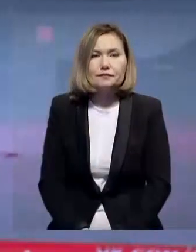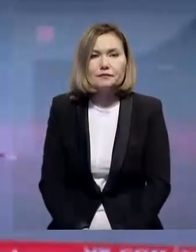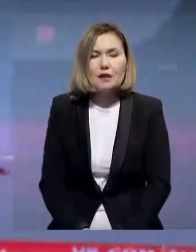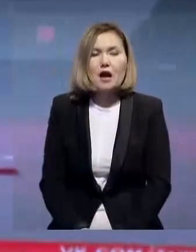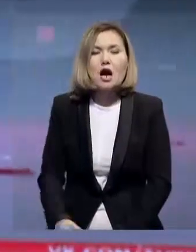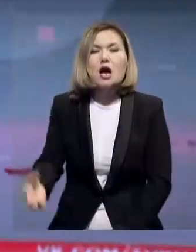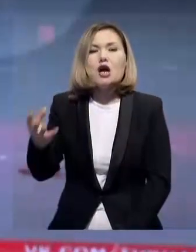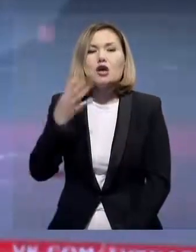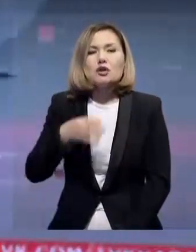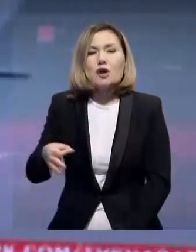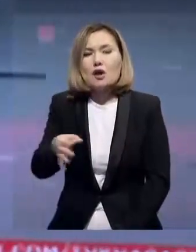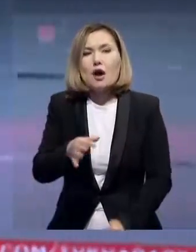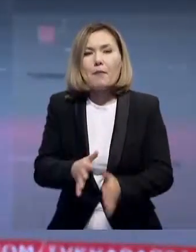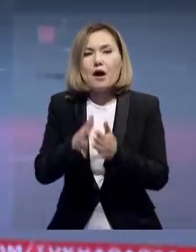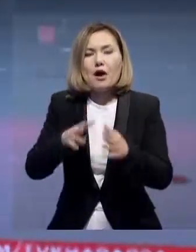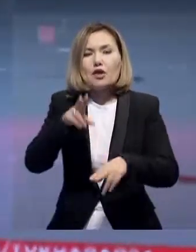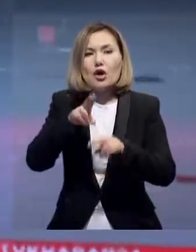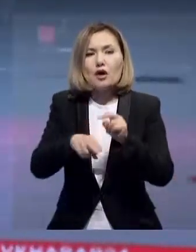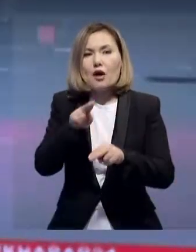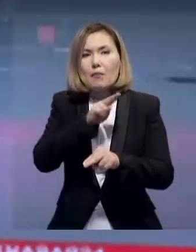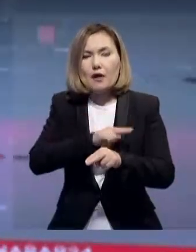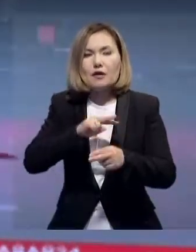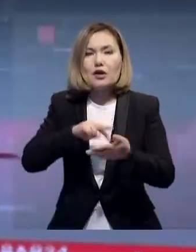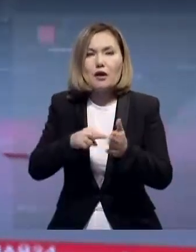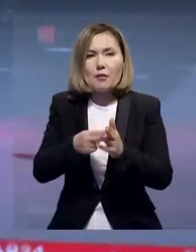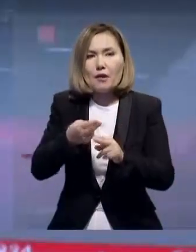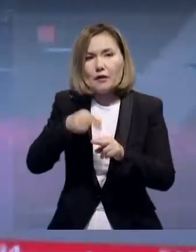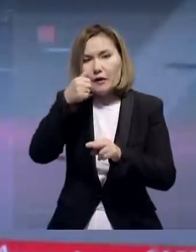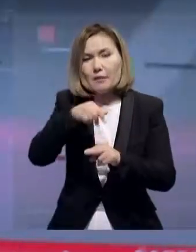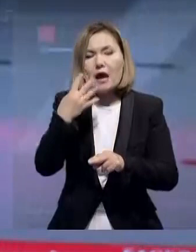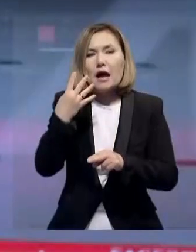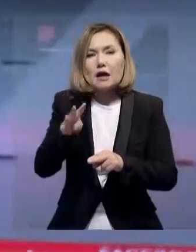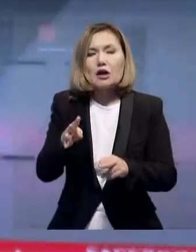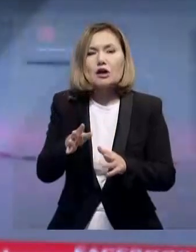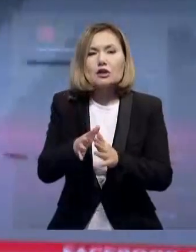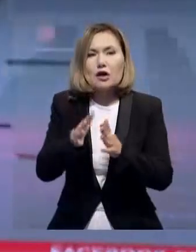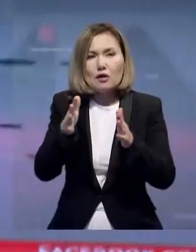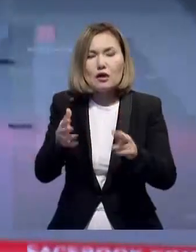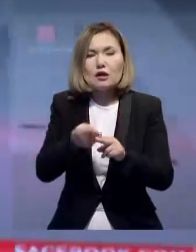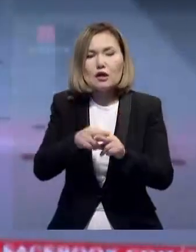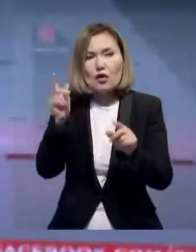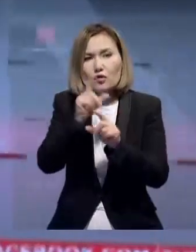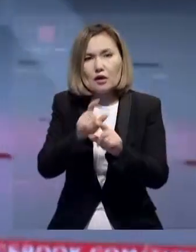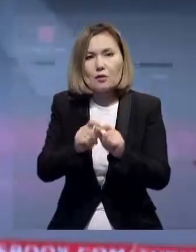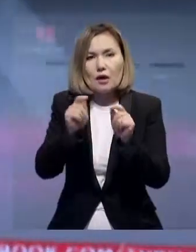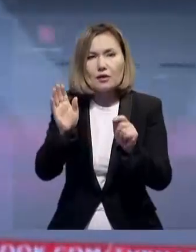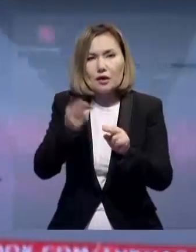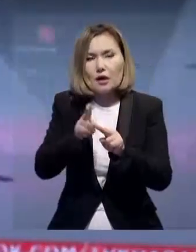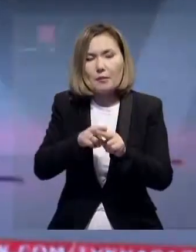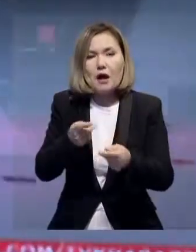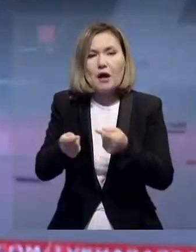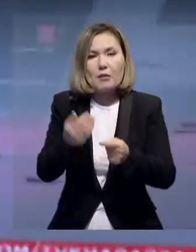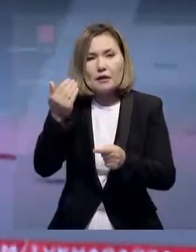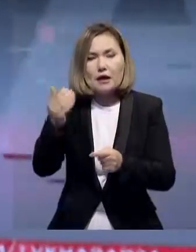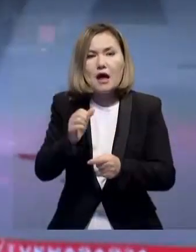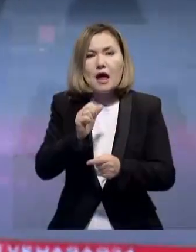Қызылорды обылысында ауқымды құрлыш ұмыстара жоспарлануыда бейл қырқтан астам жаңа әліуметтік нысан бой көтеретін болады. Мұнайымақ башысы